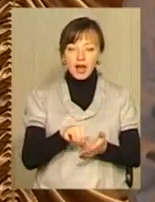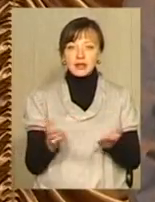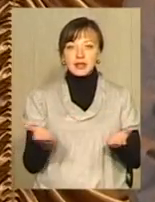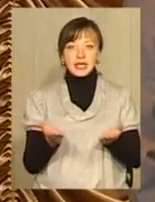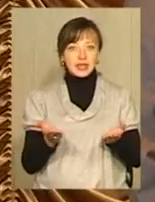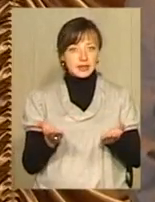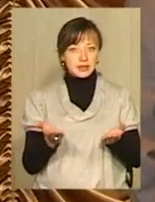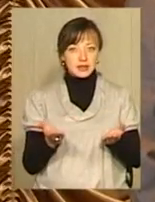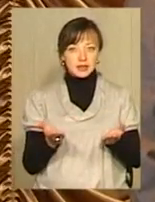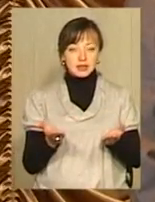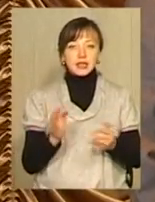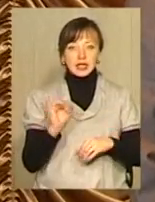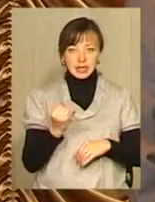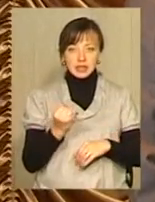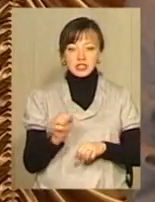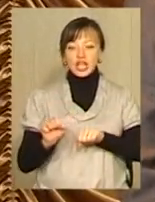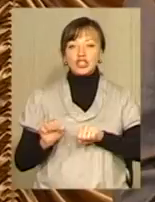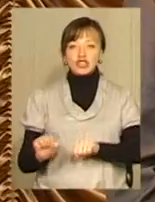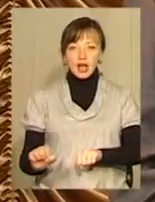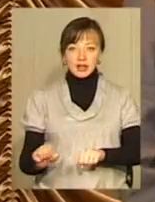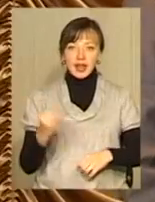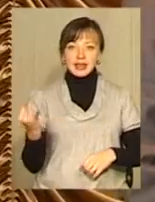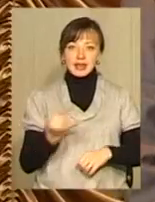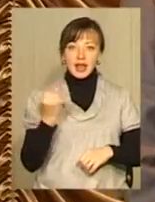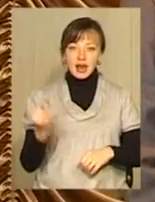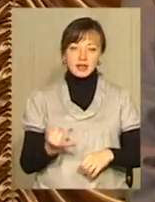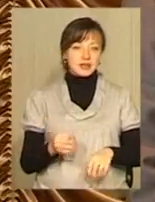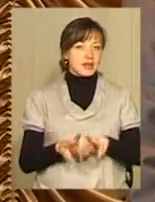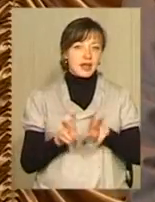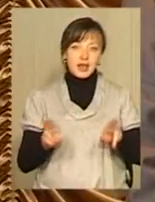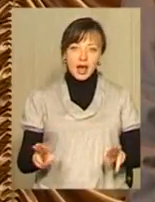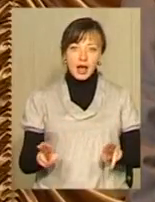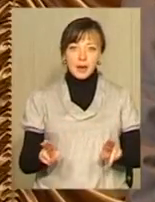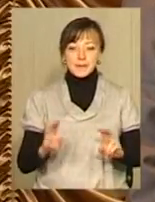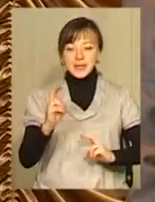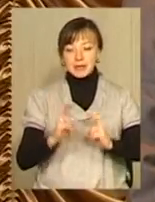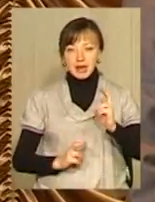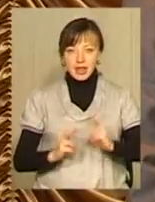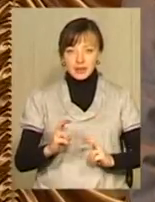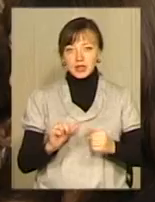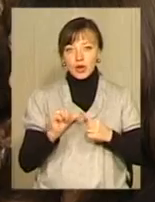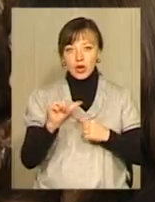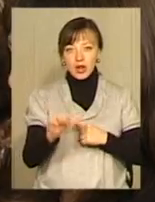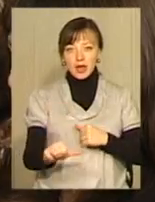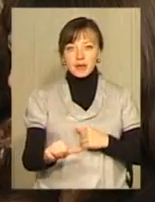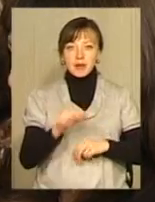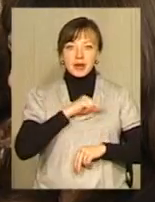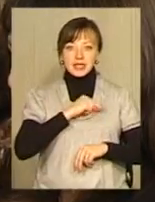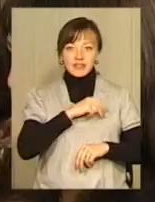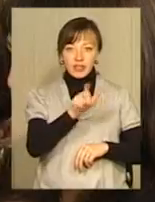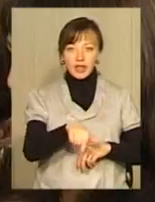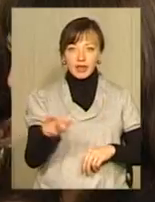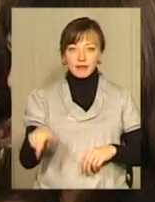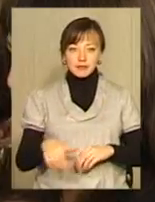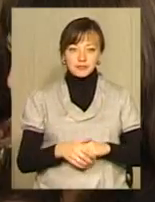чином захищати інтереси як підприємць в галузі, так і окремо взятих працівників.